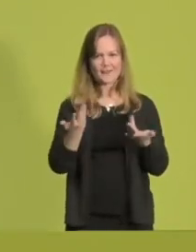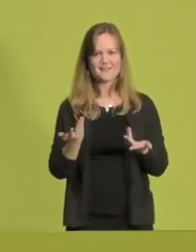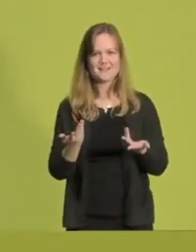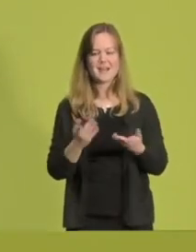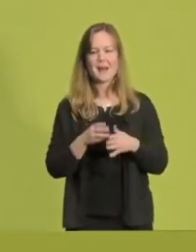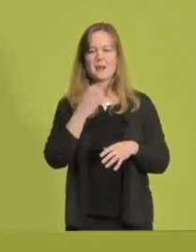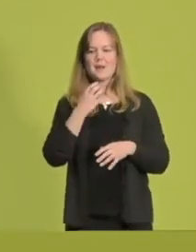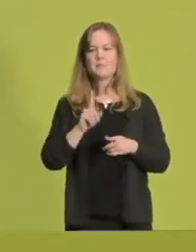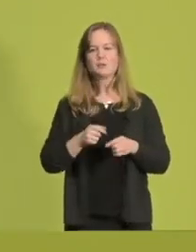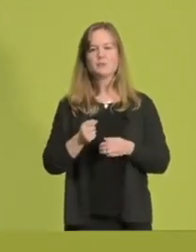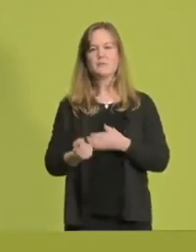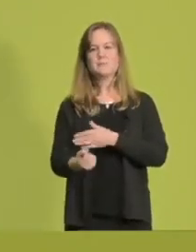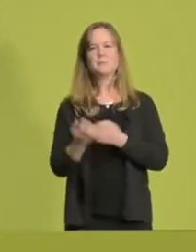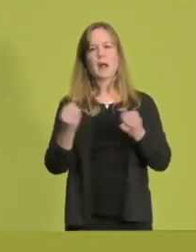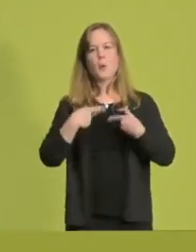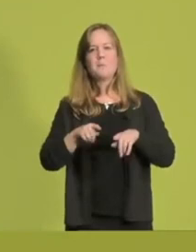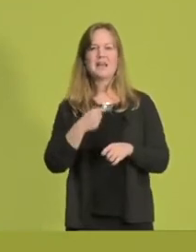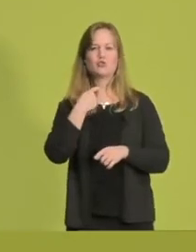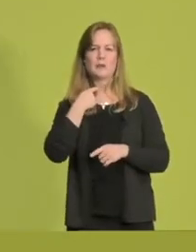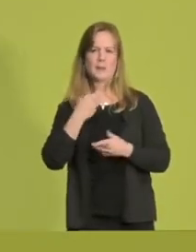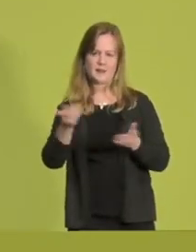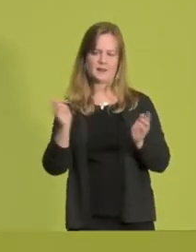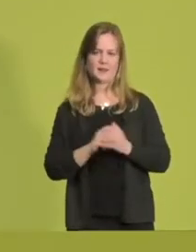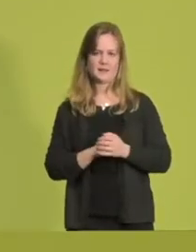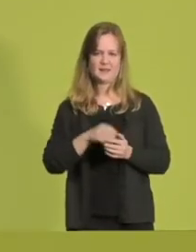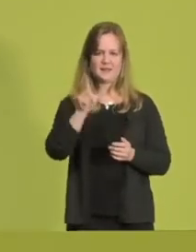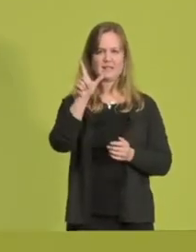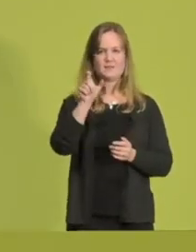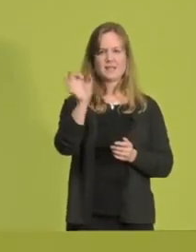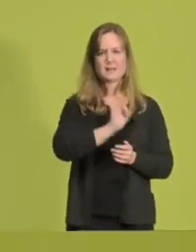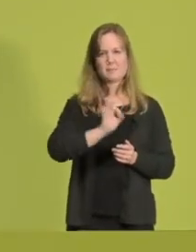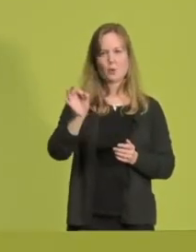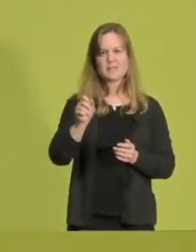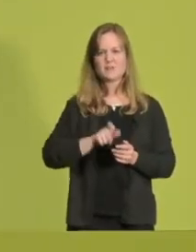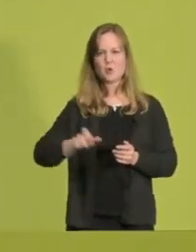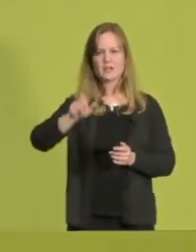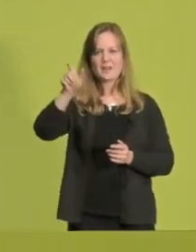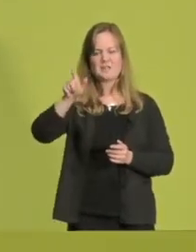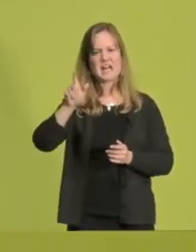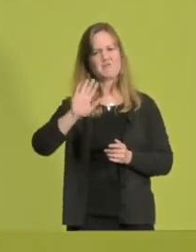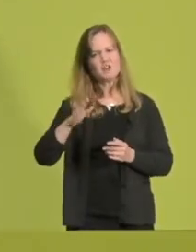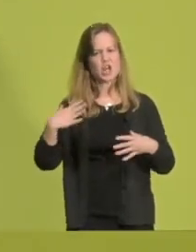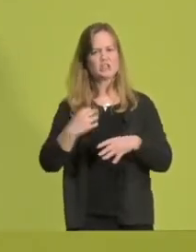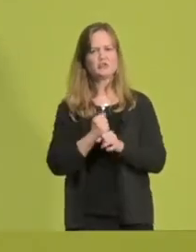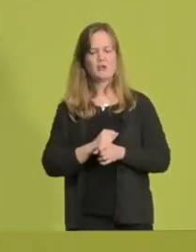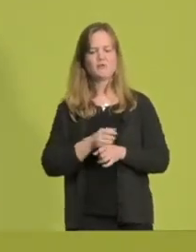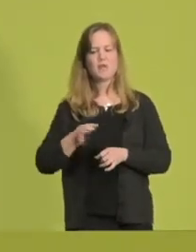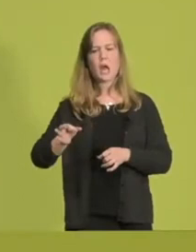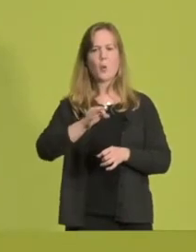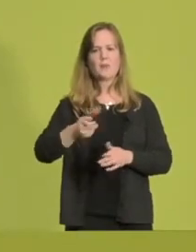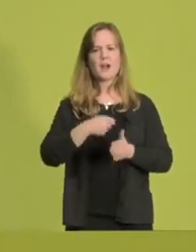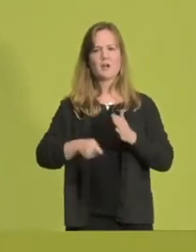entsprechend stärker abschneiden. Ich sage euch, liebe Freundinnen und Freunde, 20 % sind in Nordrhein-Westfalen drin. Die haben wir bei der Kommunalwahl erreicht,